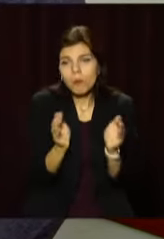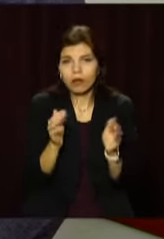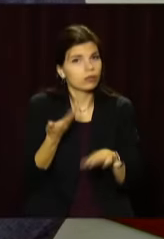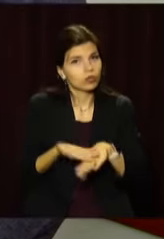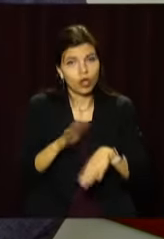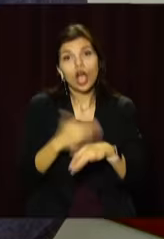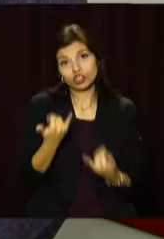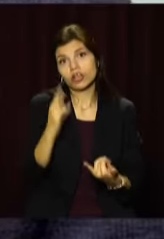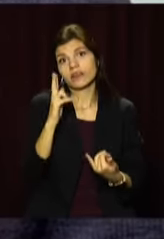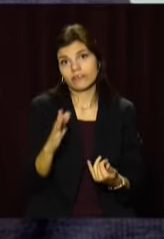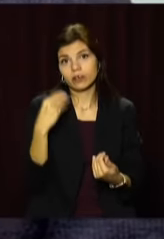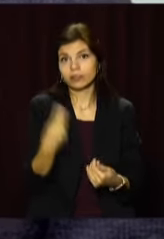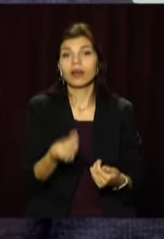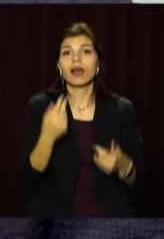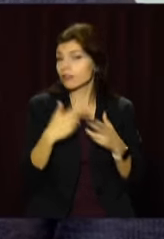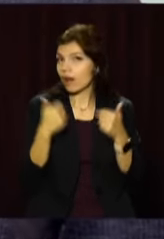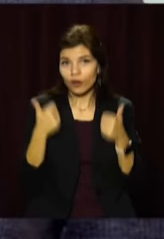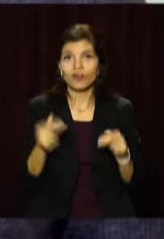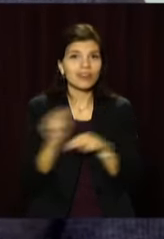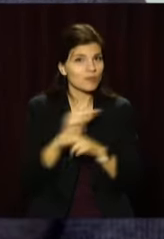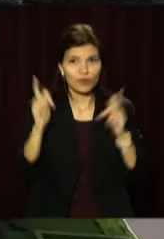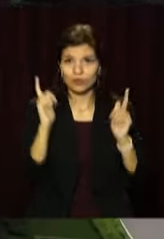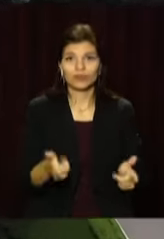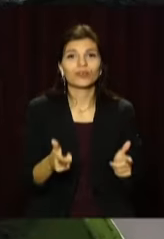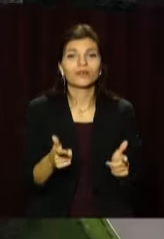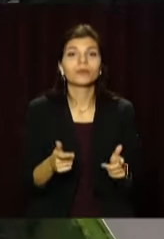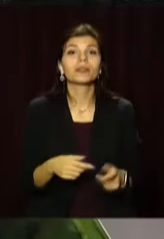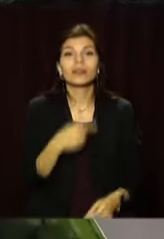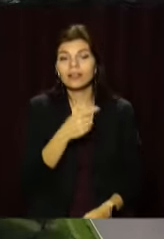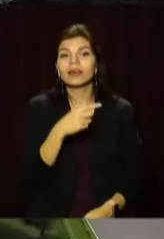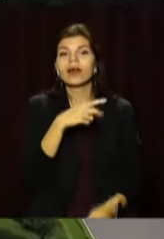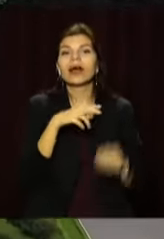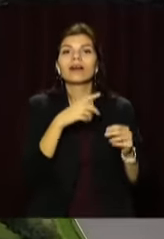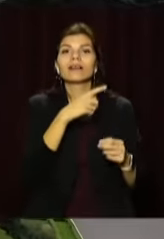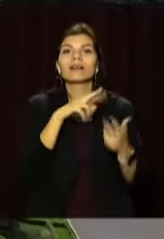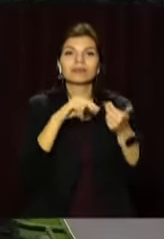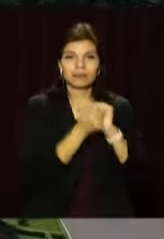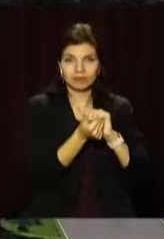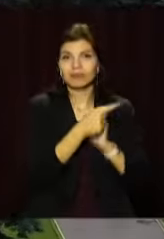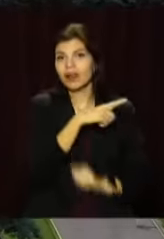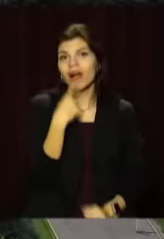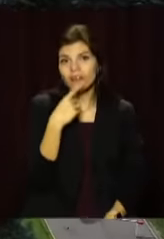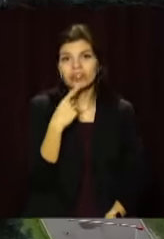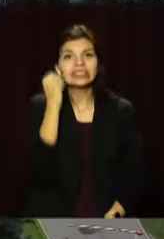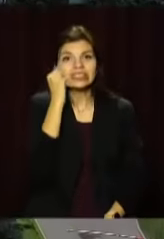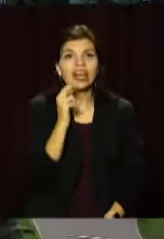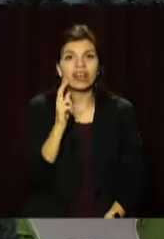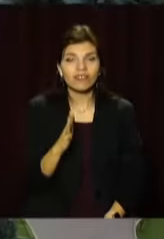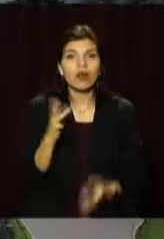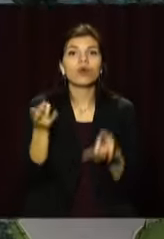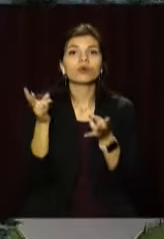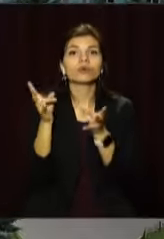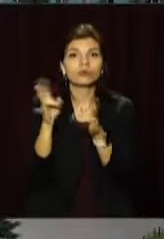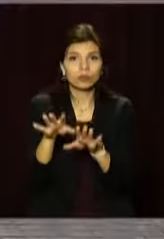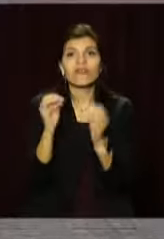важко. Ми тепер з квартирою. Так, дуже хороша квартира з ремонтом. У департаменті соціальної політики Кам'янської міськради кажуть, стара квартира